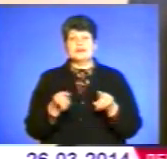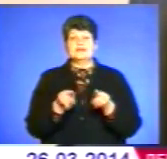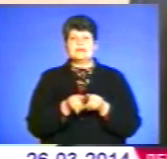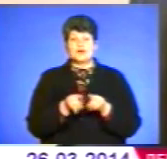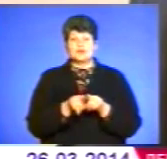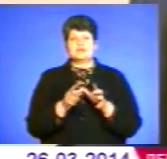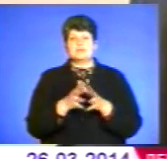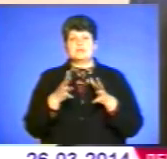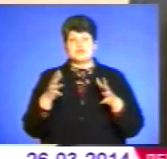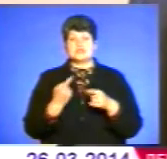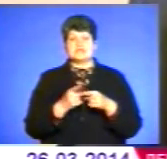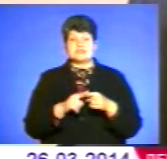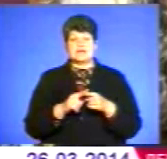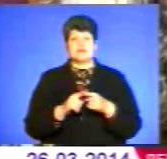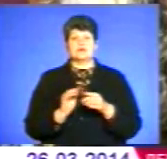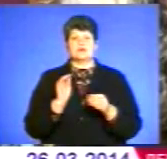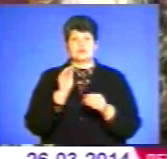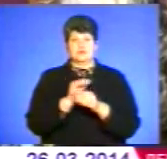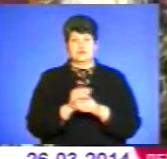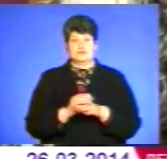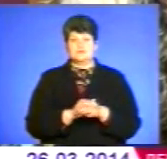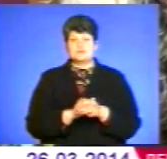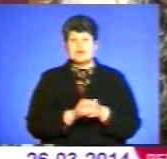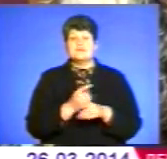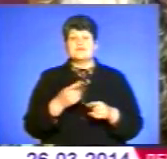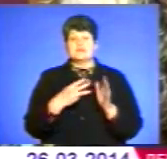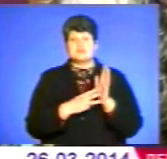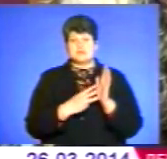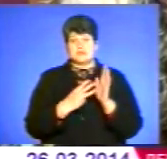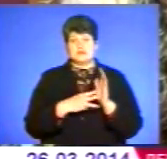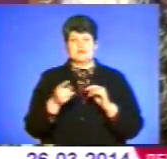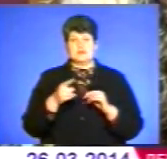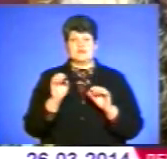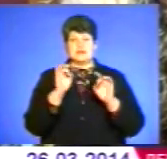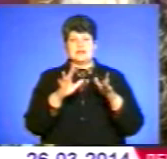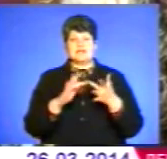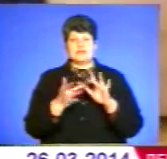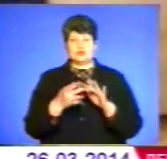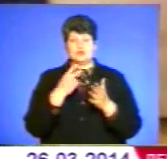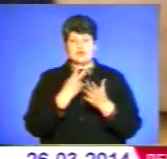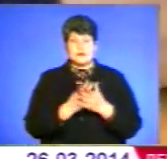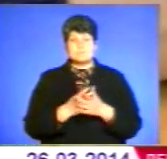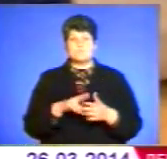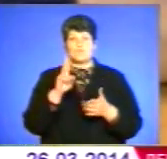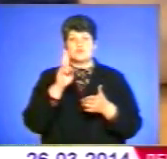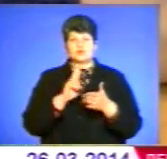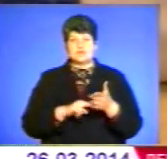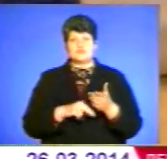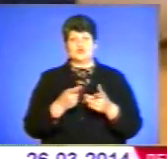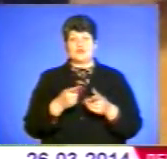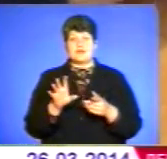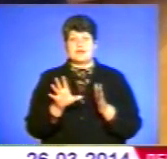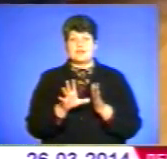– це доходи в вигляді додаткового блага. 80 тернополян подали декларації в електронному вигляді. Податківці до електронного звітування